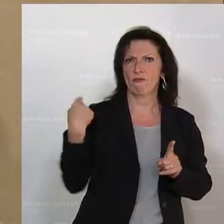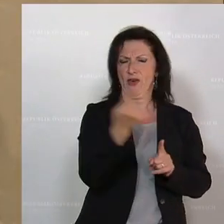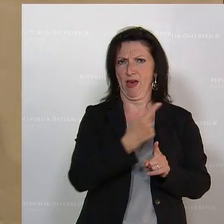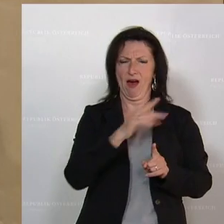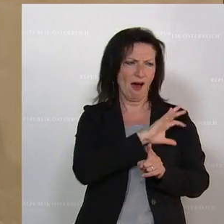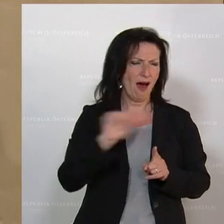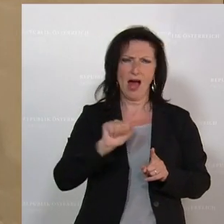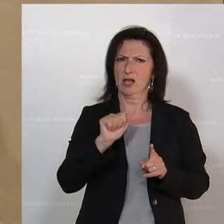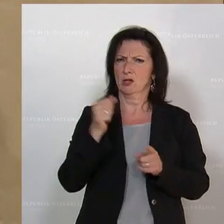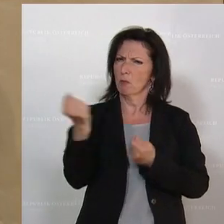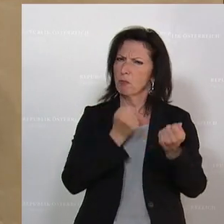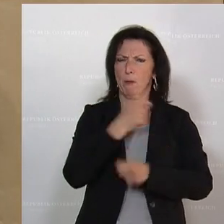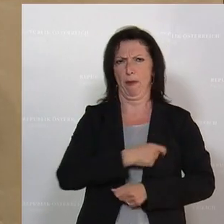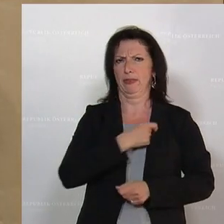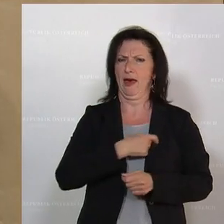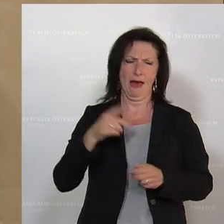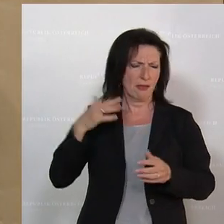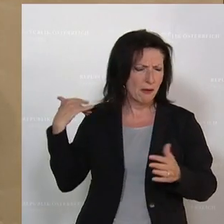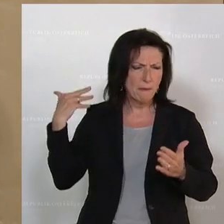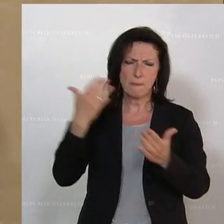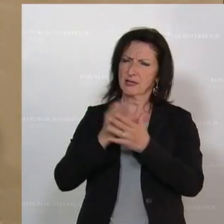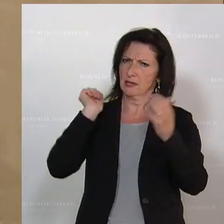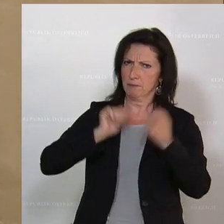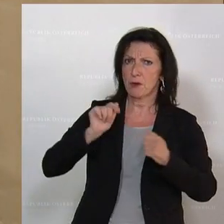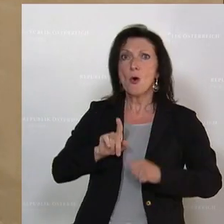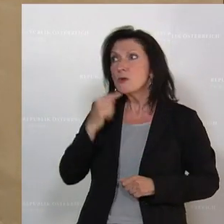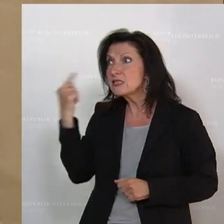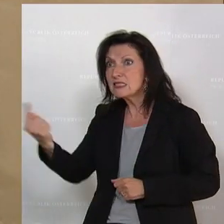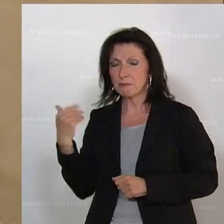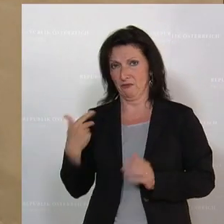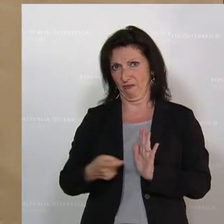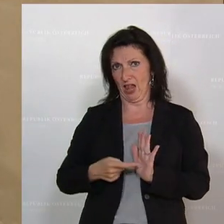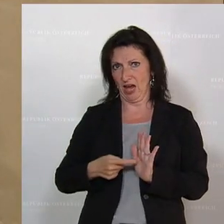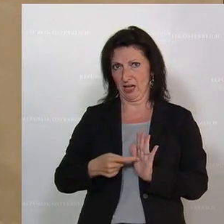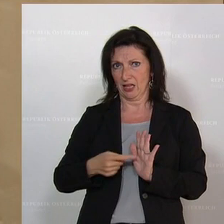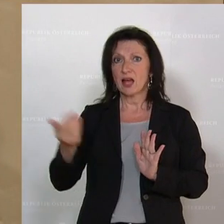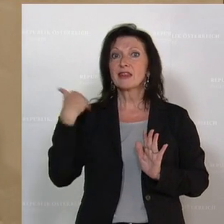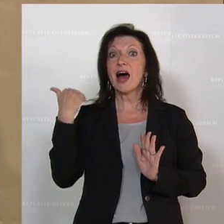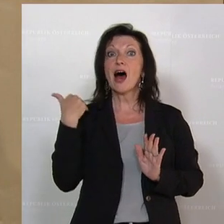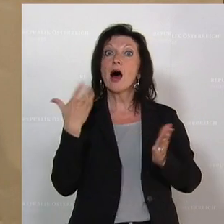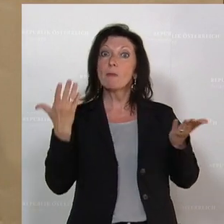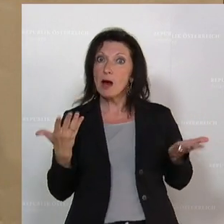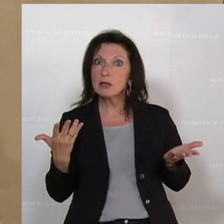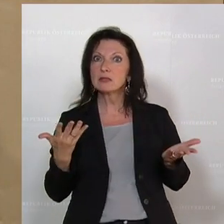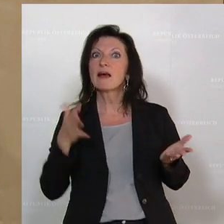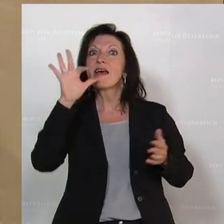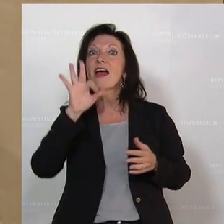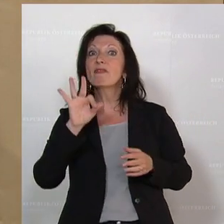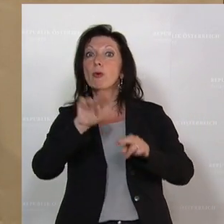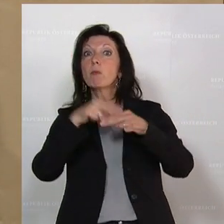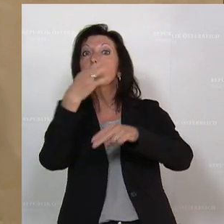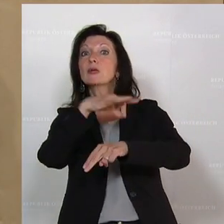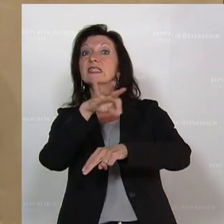allen politischen Parteien, den Sie noch vor kurzem eingefordert haben, als es Ermittlungen gegen den damaligen SPÖ